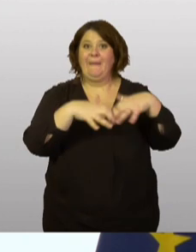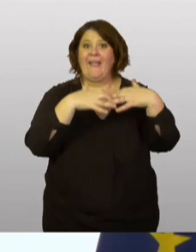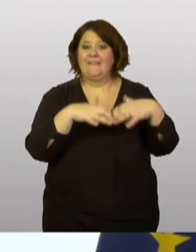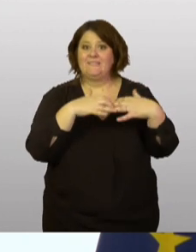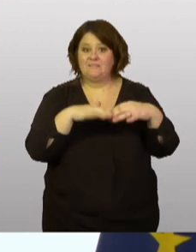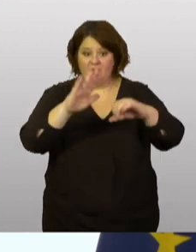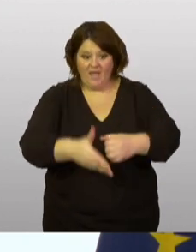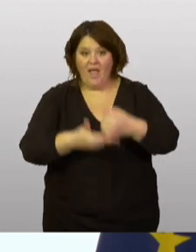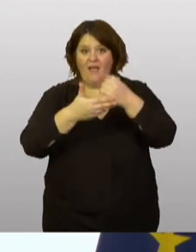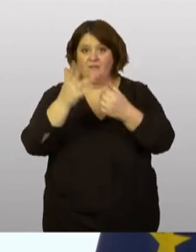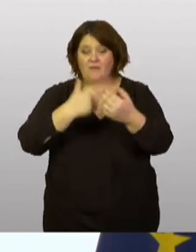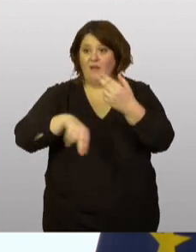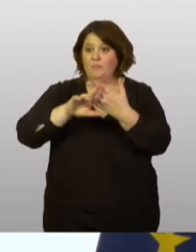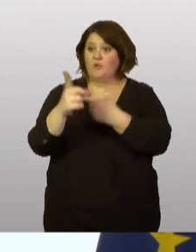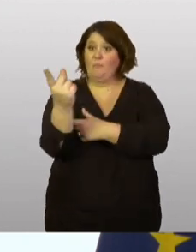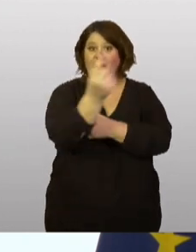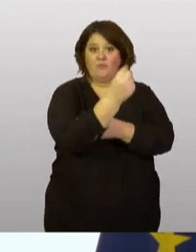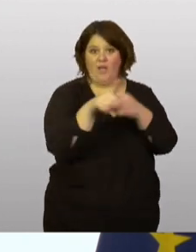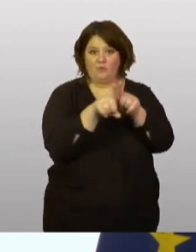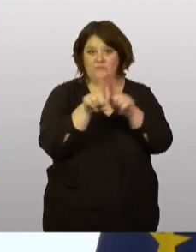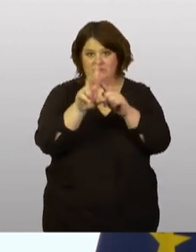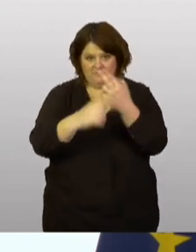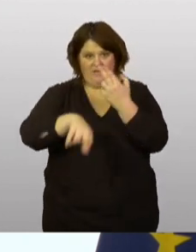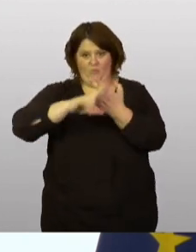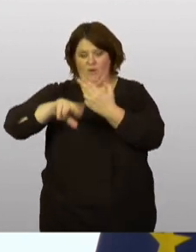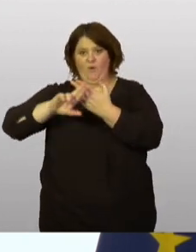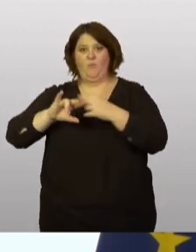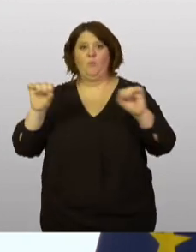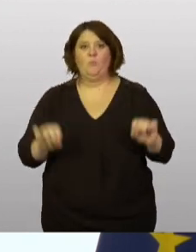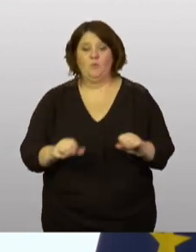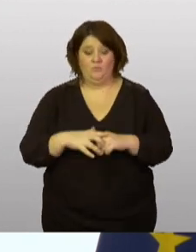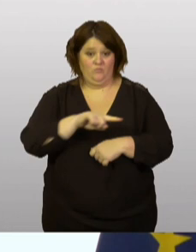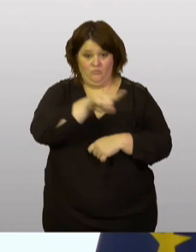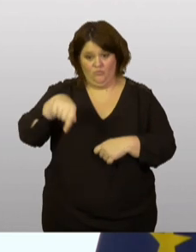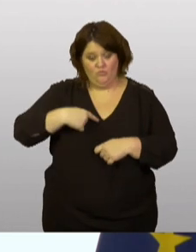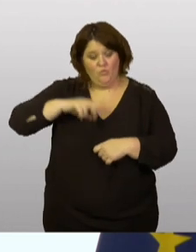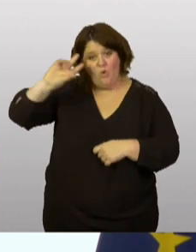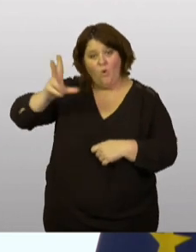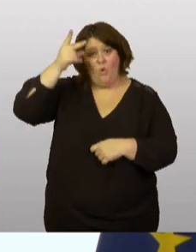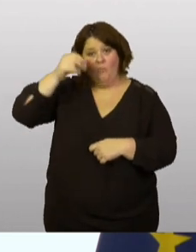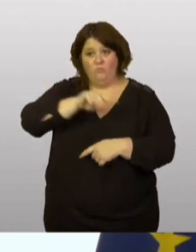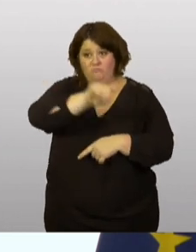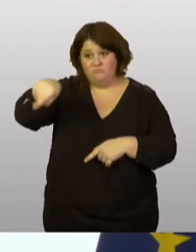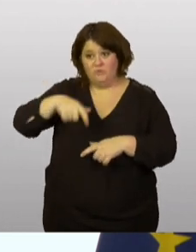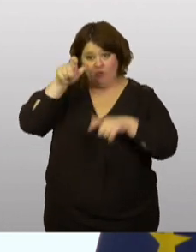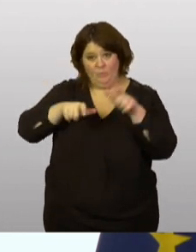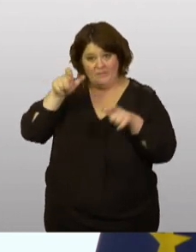d'aide de réponse de nos partenaires de l'autre côté. Et nous comprenons que chaque participant de la rencontre d'aujourd'hui